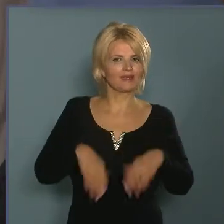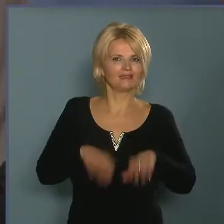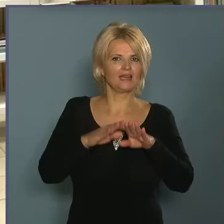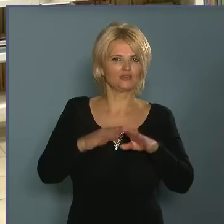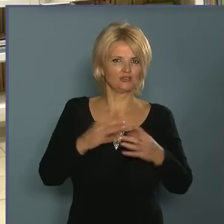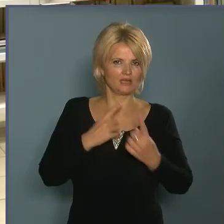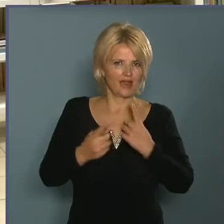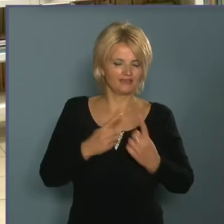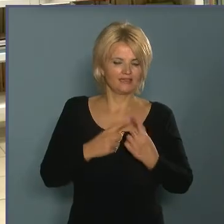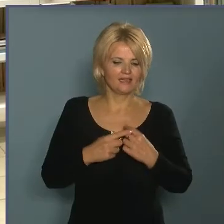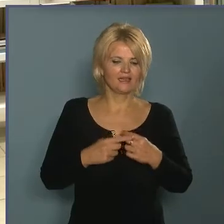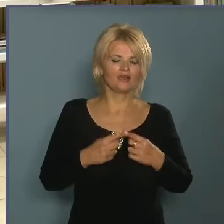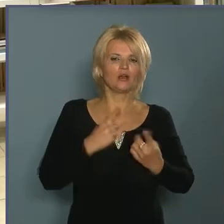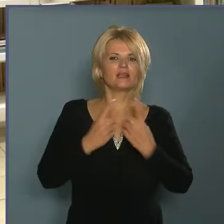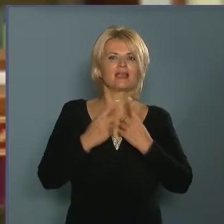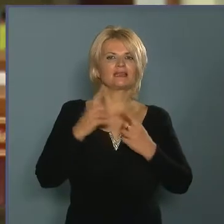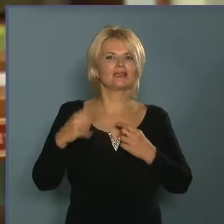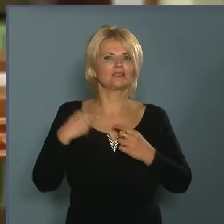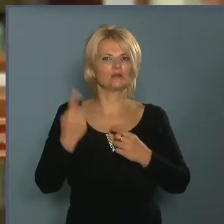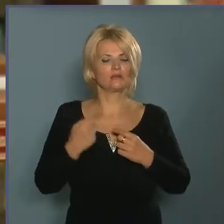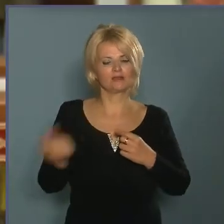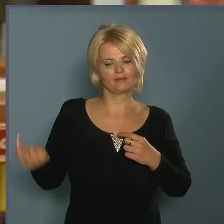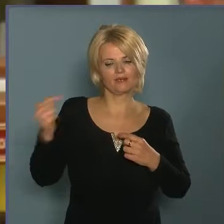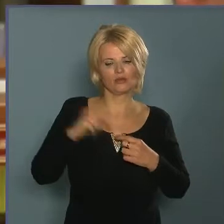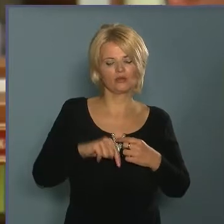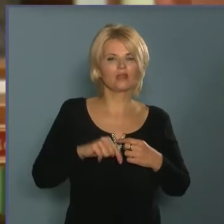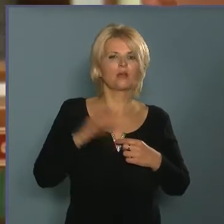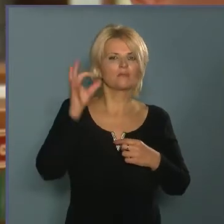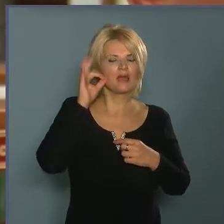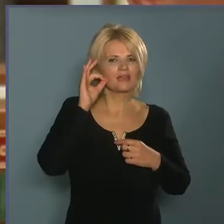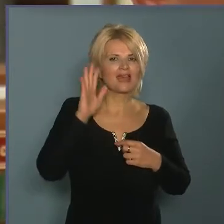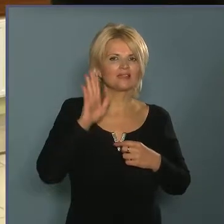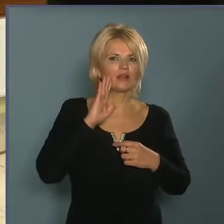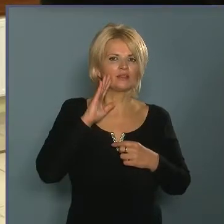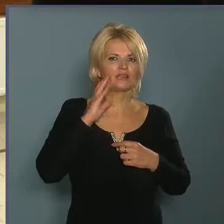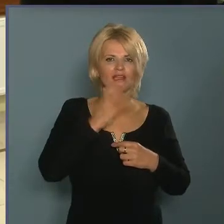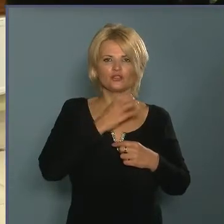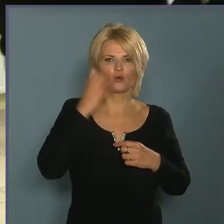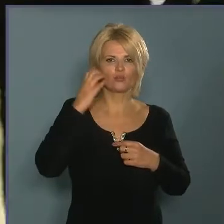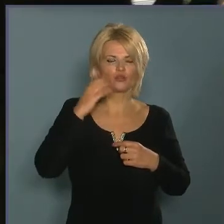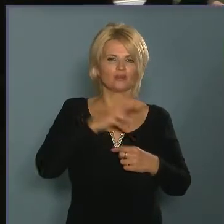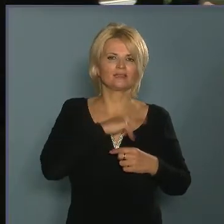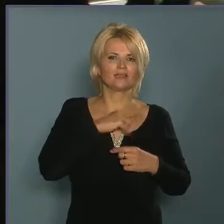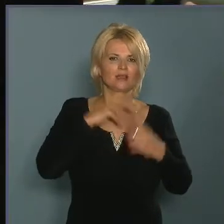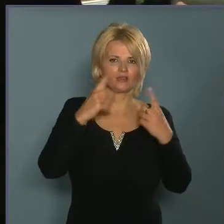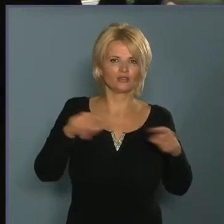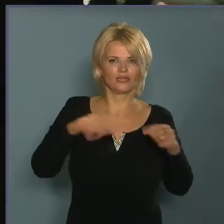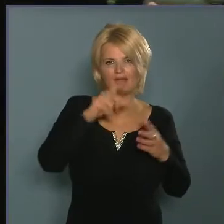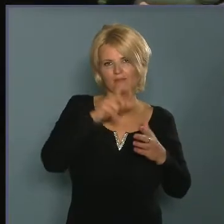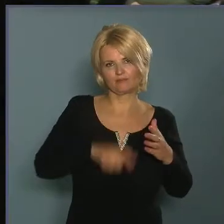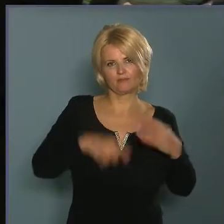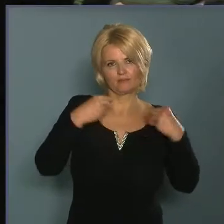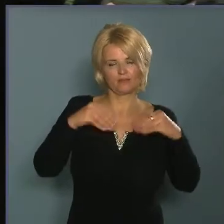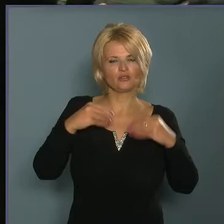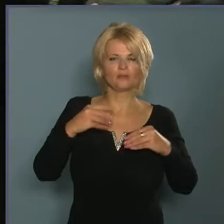játék is. A játékszoba átadásán megjelent kicsiket és nagyokat, Berec András Kossuth Díjas ének és mesemondószúrakoztatta. A